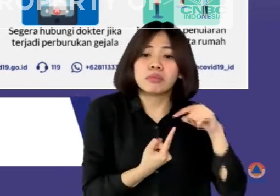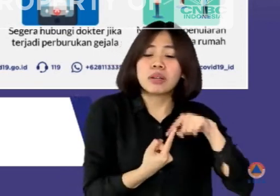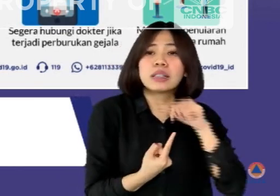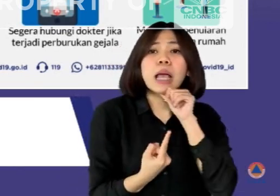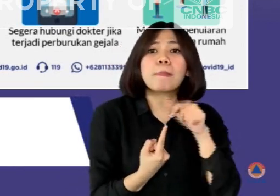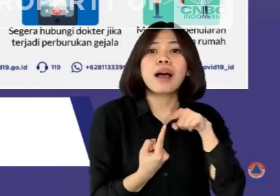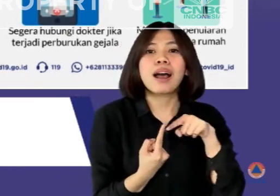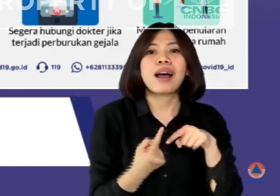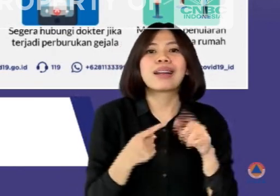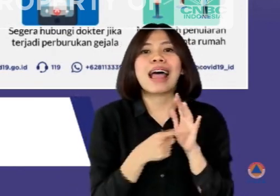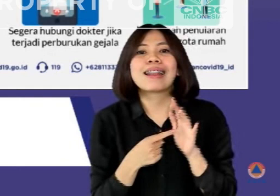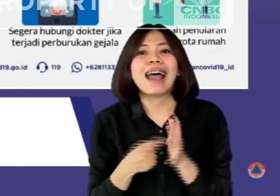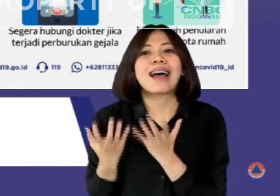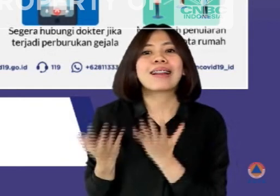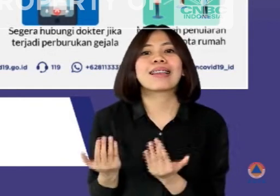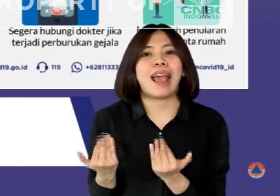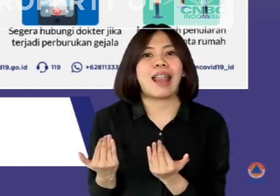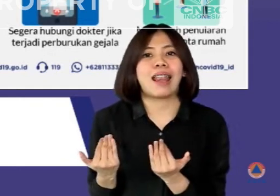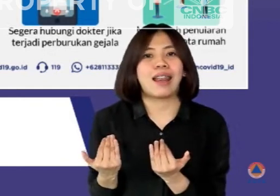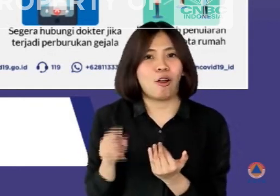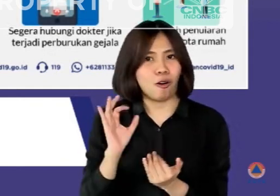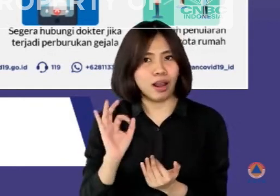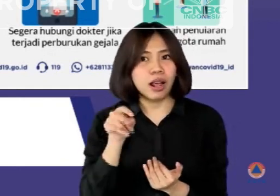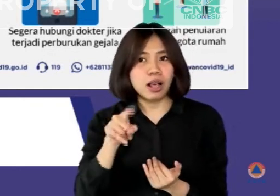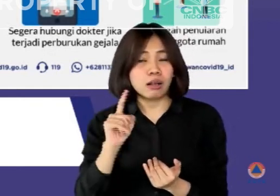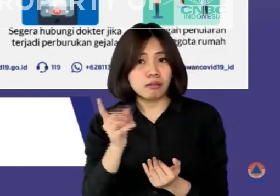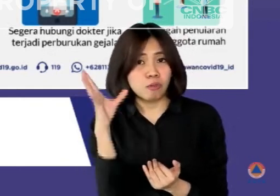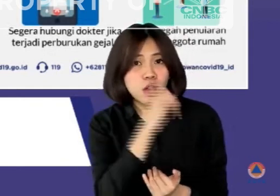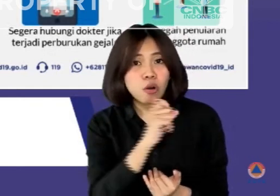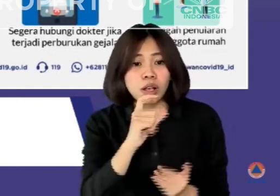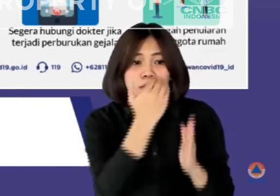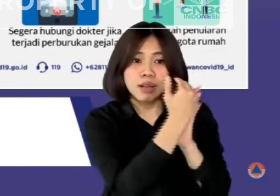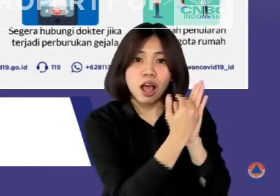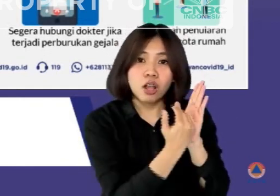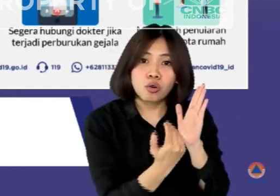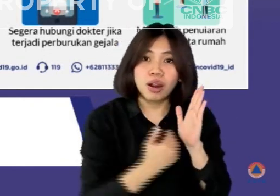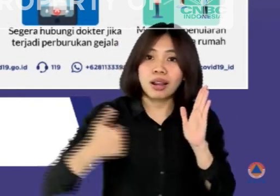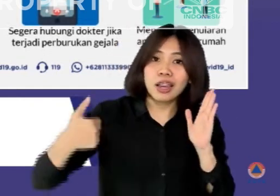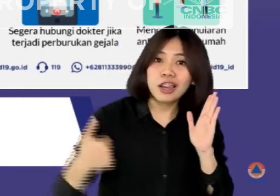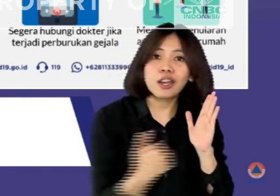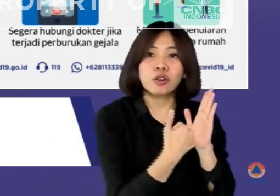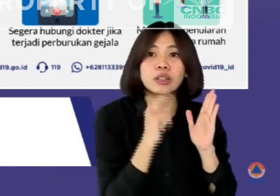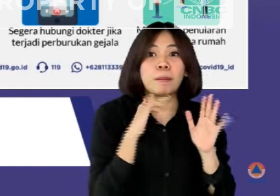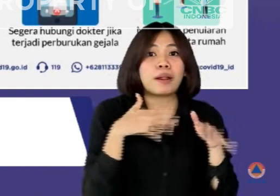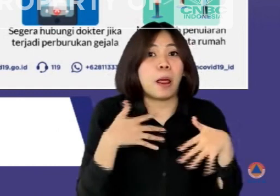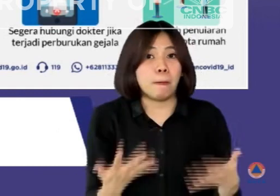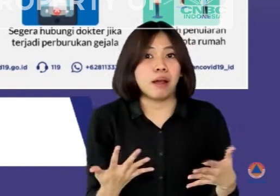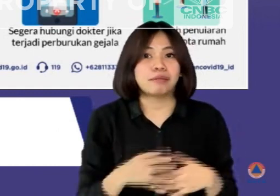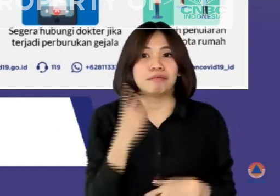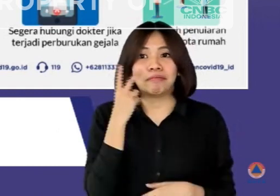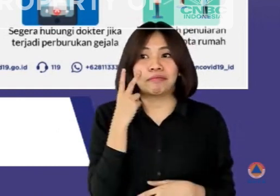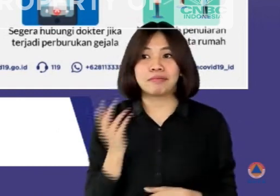ringan. Berikut prosedur yang harus diperhatikan baik sebelum atau saat prosedur isolasi mandiri